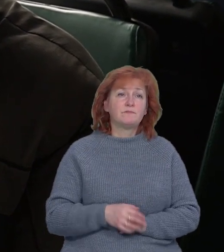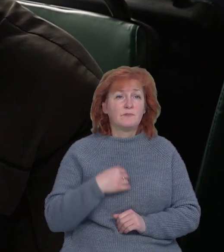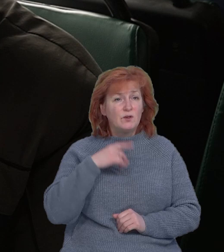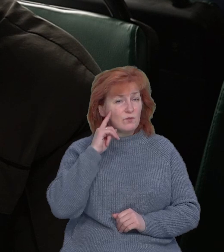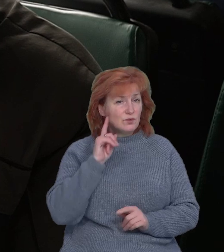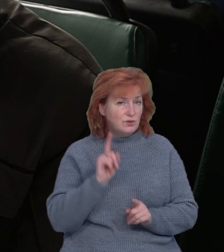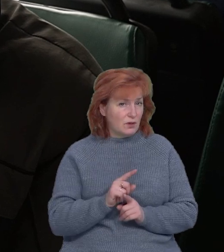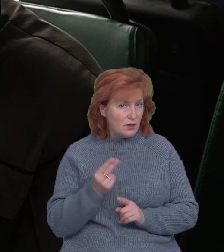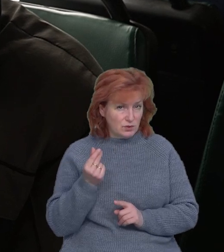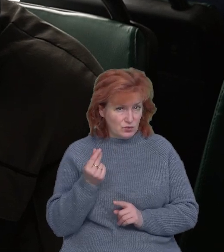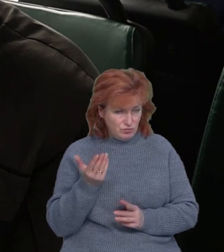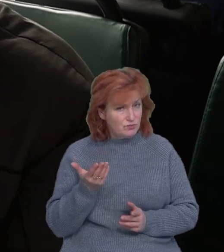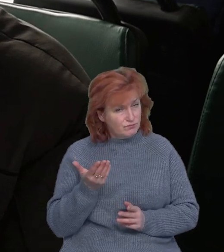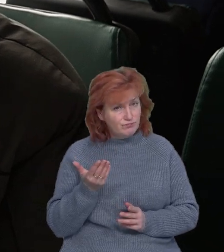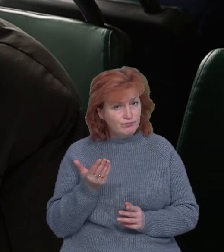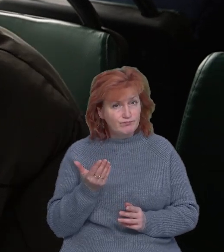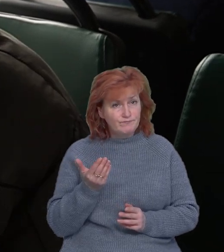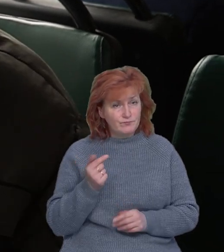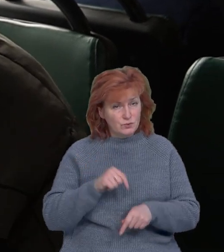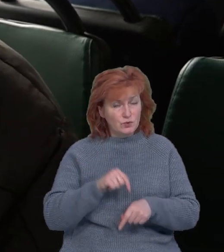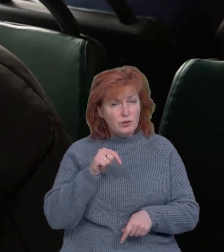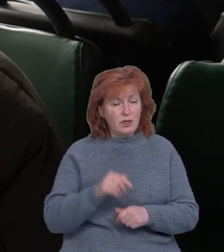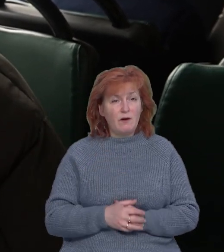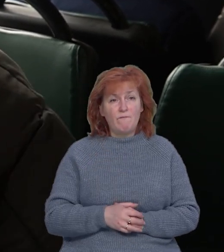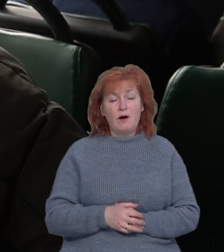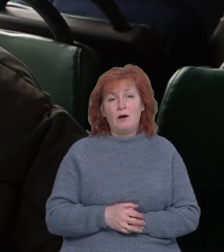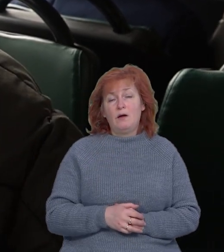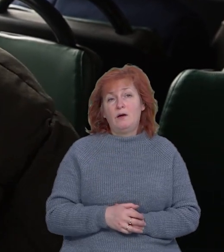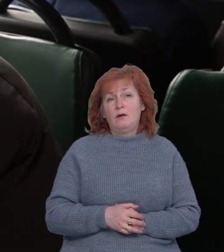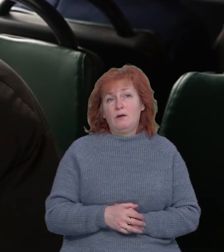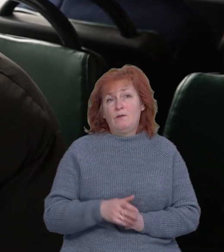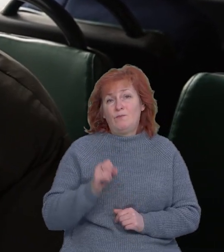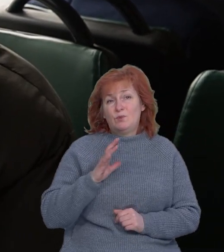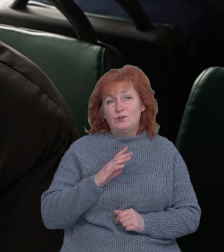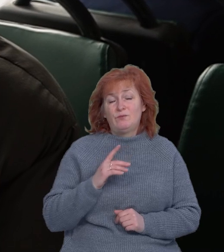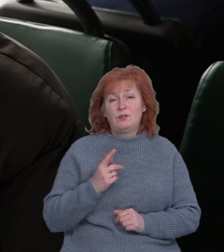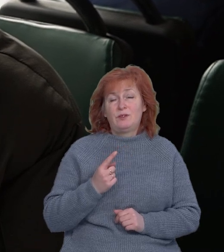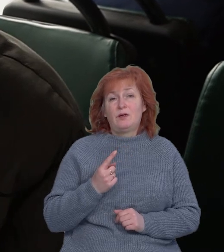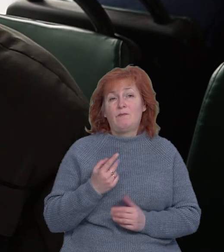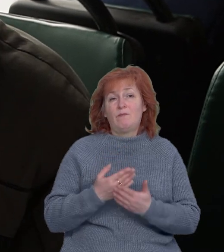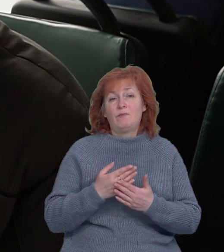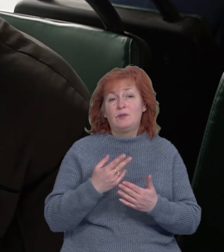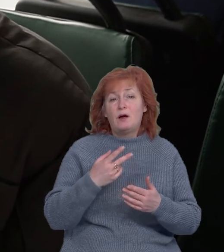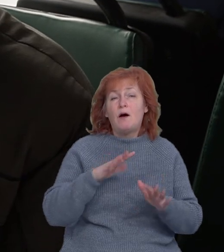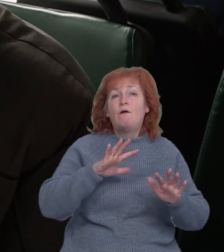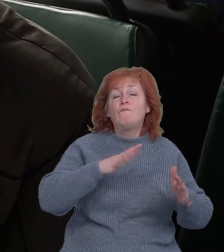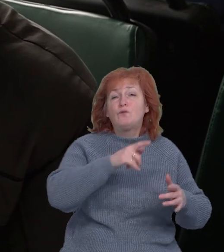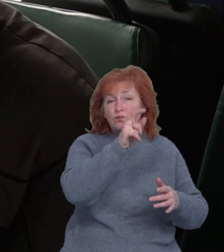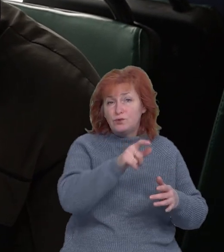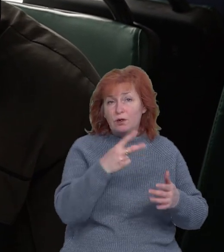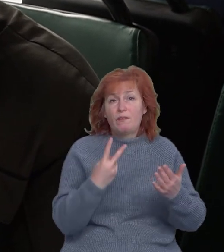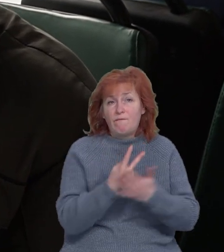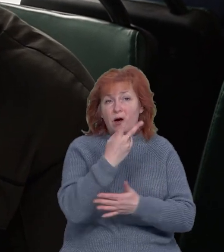суттєва, адже приходиться їздити, аби це одна-дві, а буває пересадки.